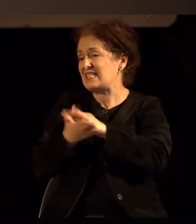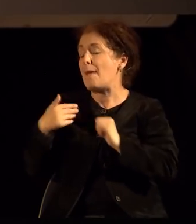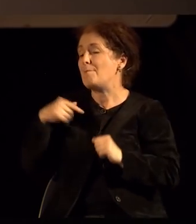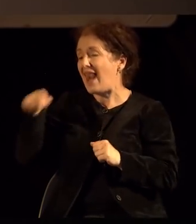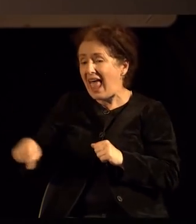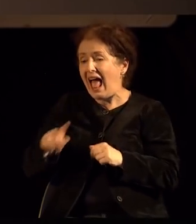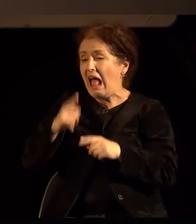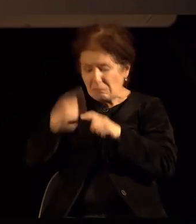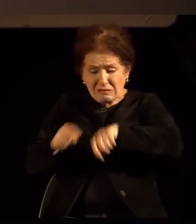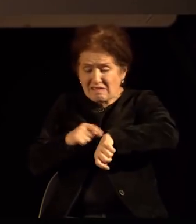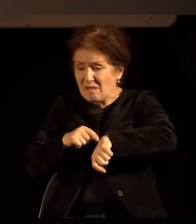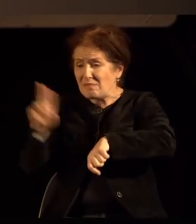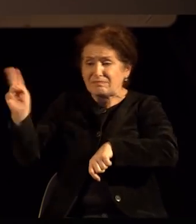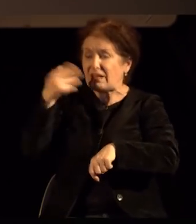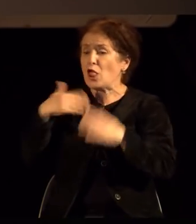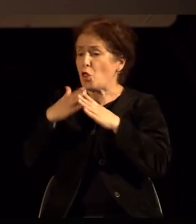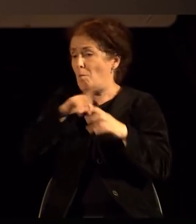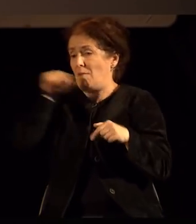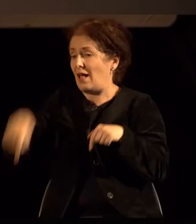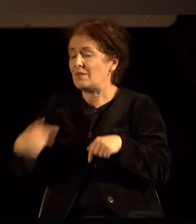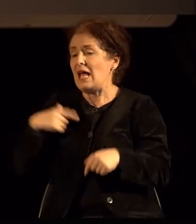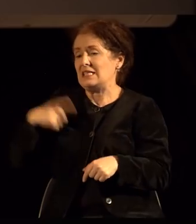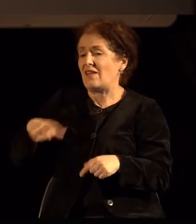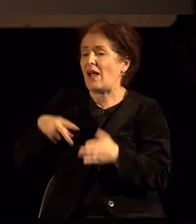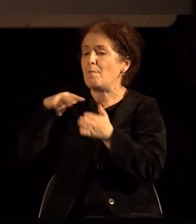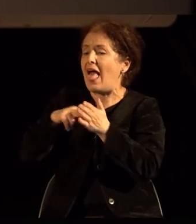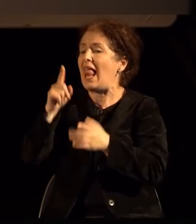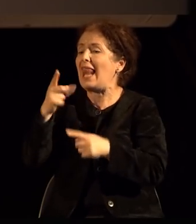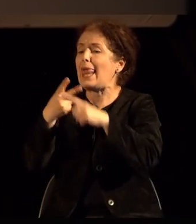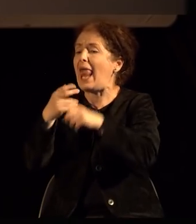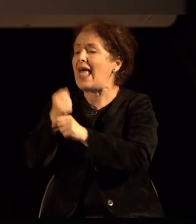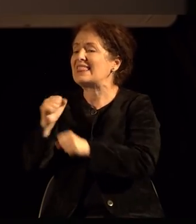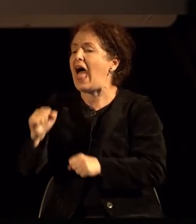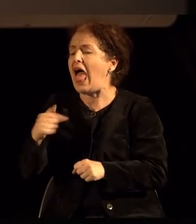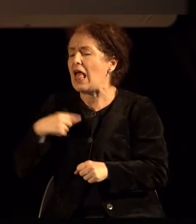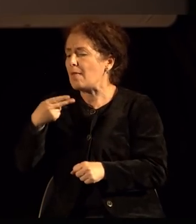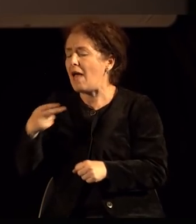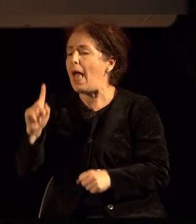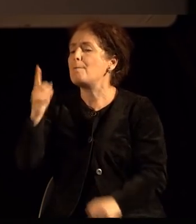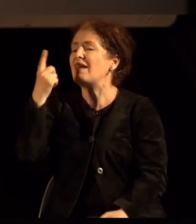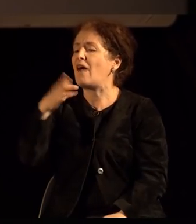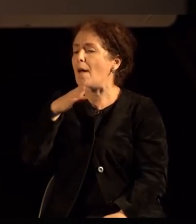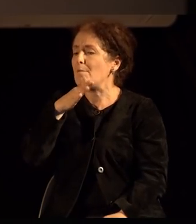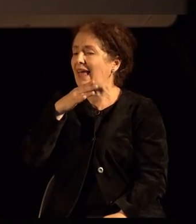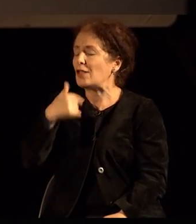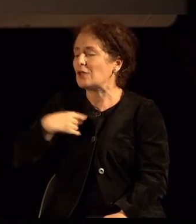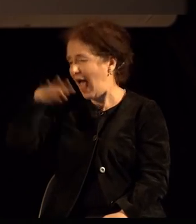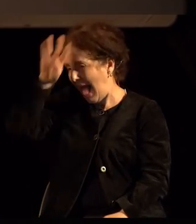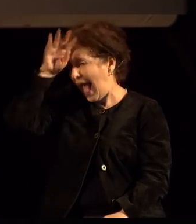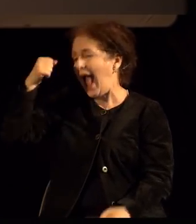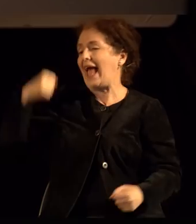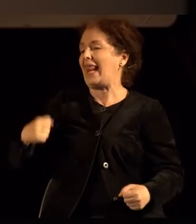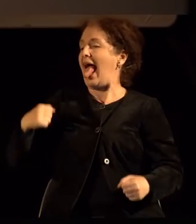последен момент ме викнаа мене. Јас сум Линда Социјалиста, првата македонска био-кралица.